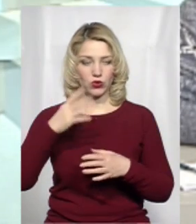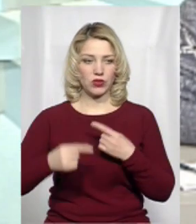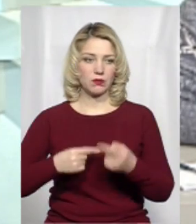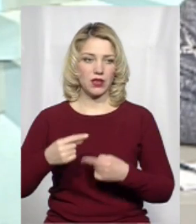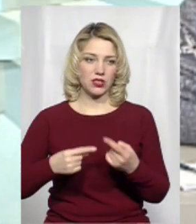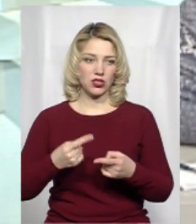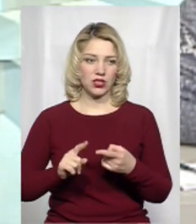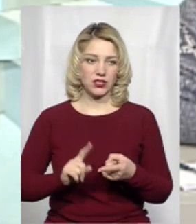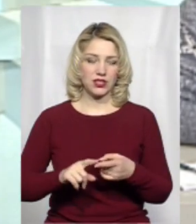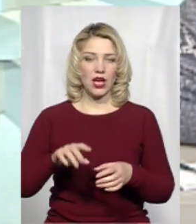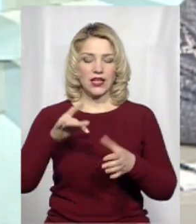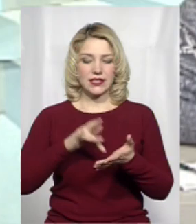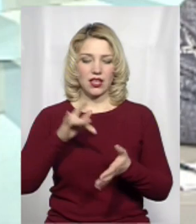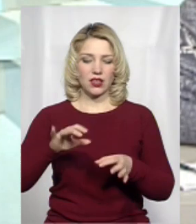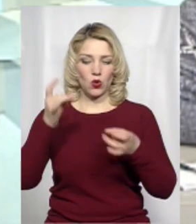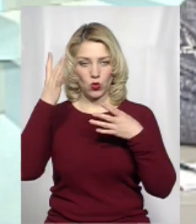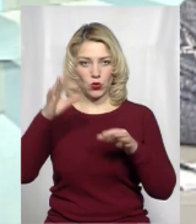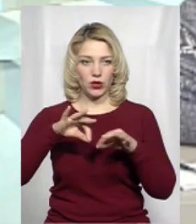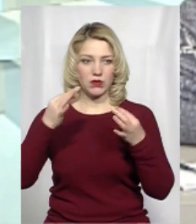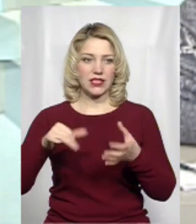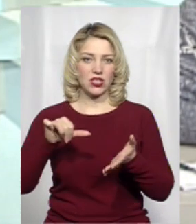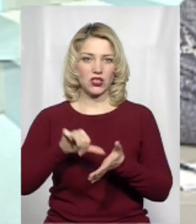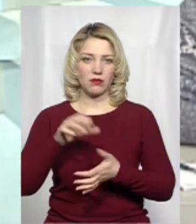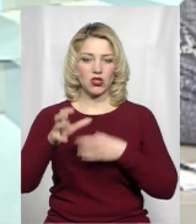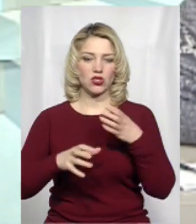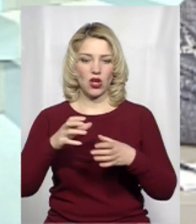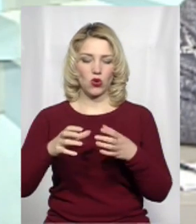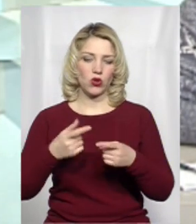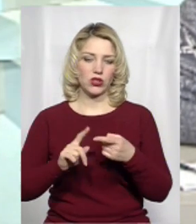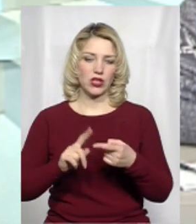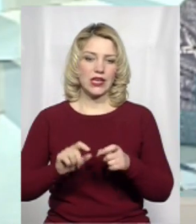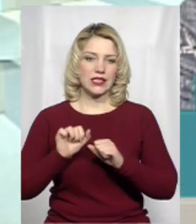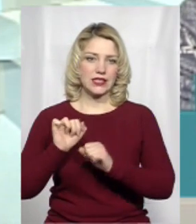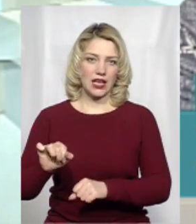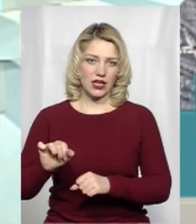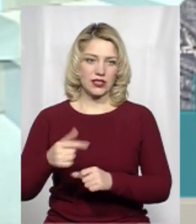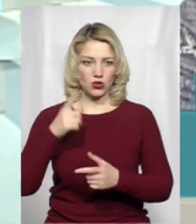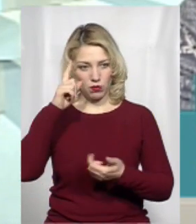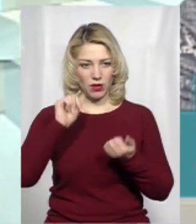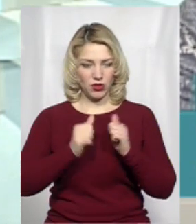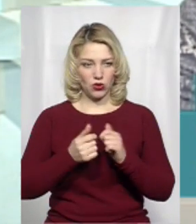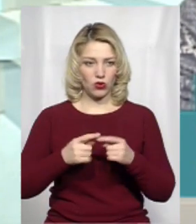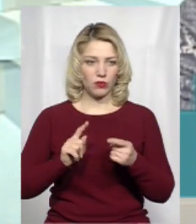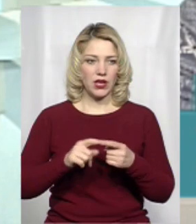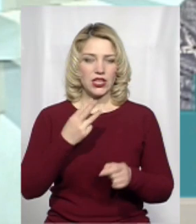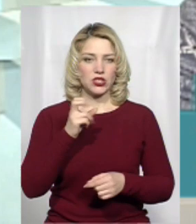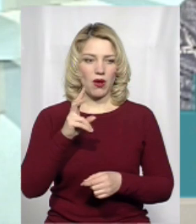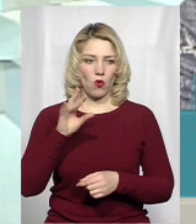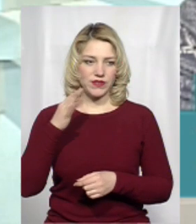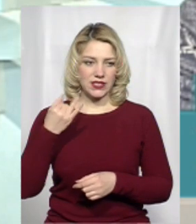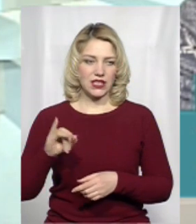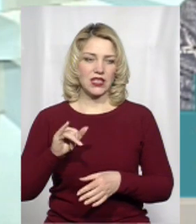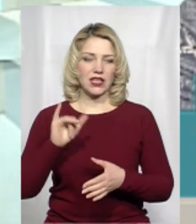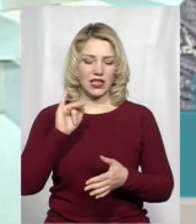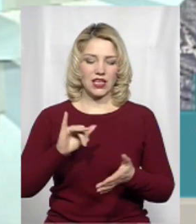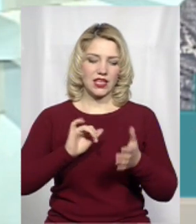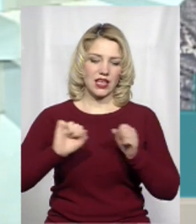-методичного центру культури і мистецтв і членом Міжнародної організації захисту «Пам'яток» і «Комос» Сергієм Шпаковським та